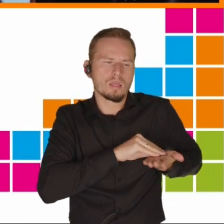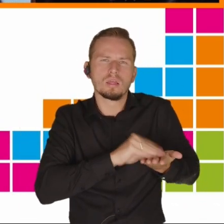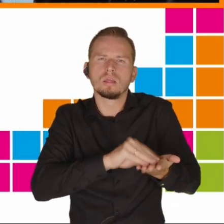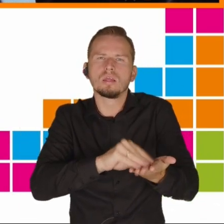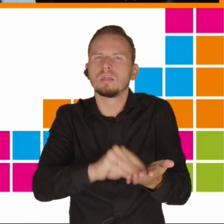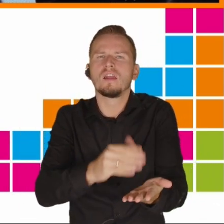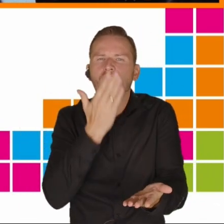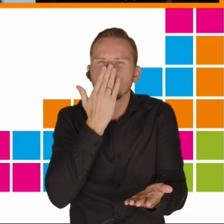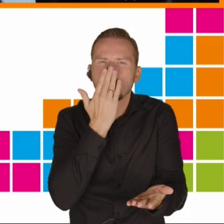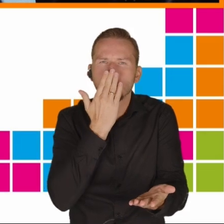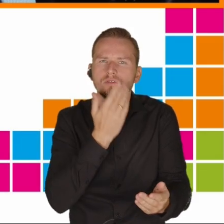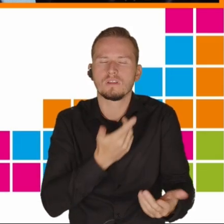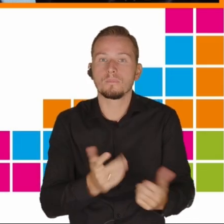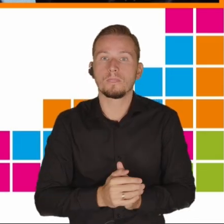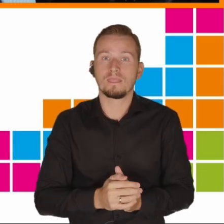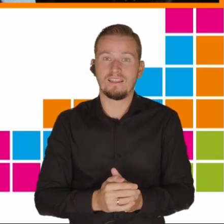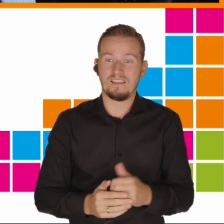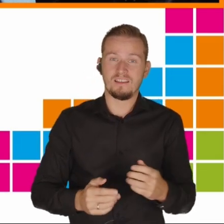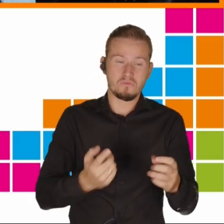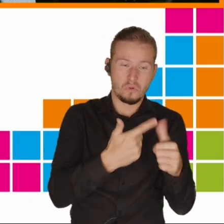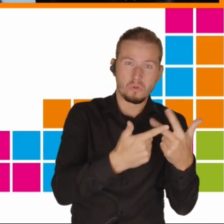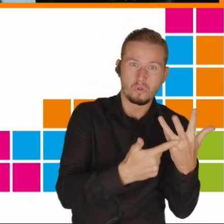Jedna rzecz wpływa na kolejną.